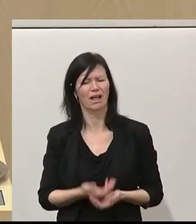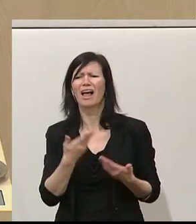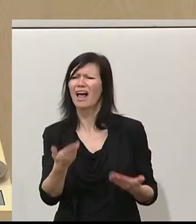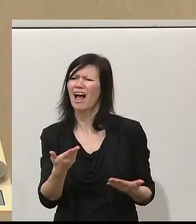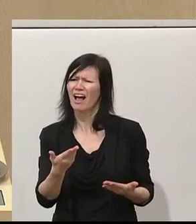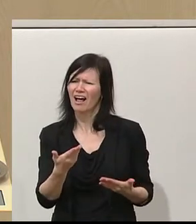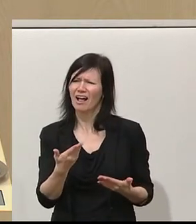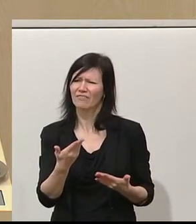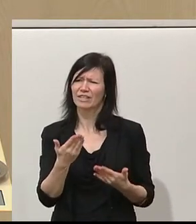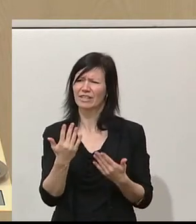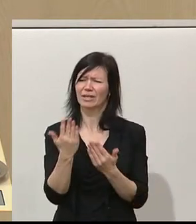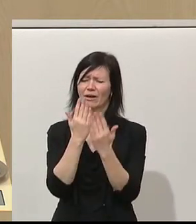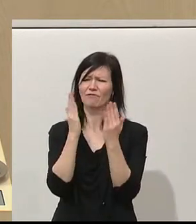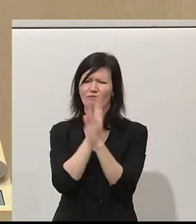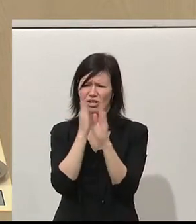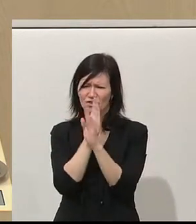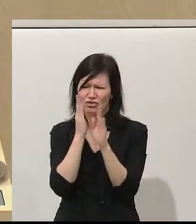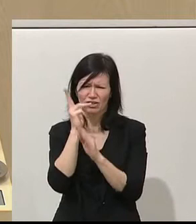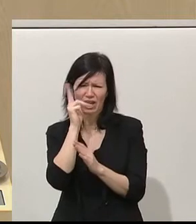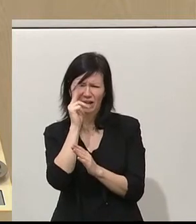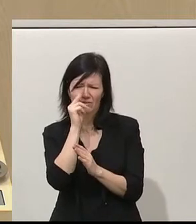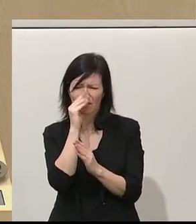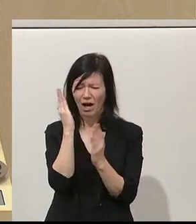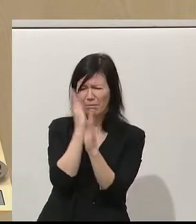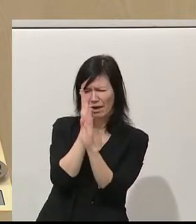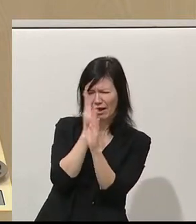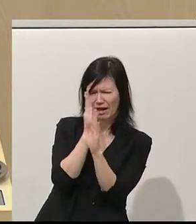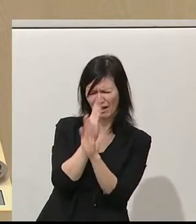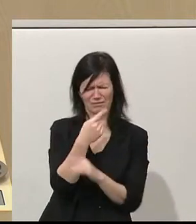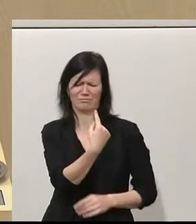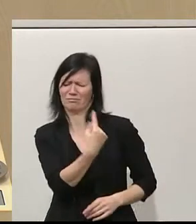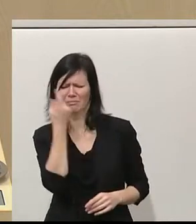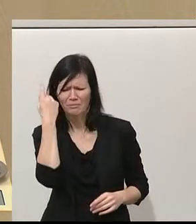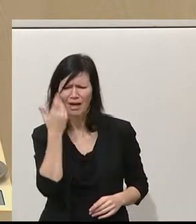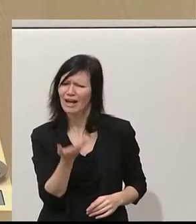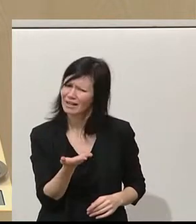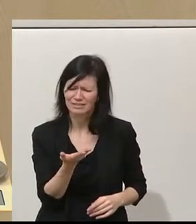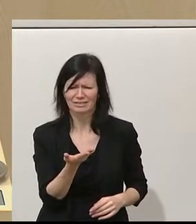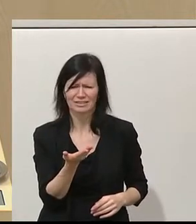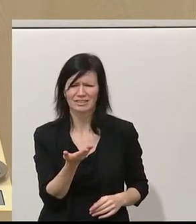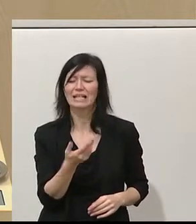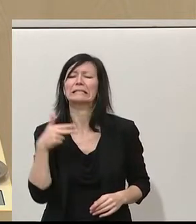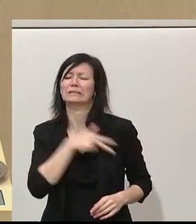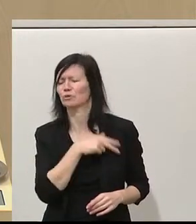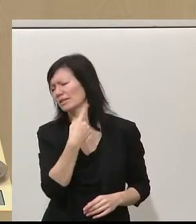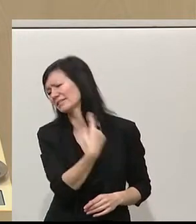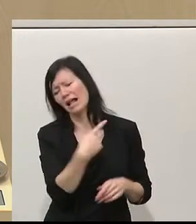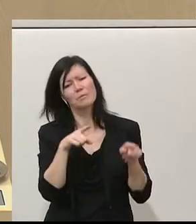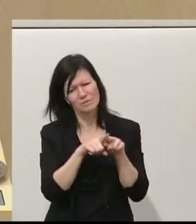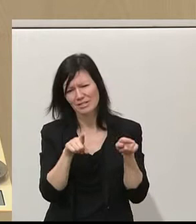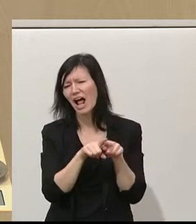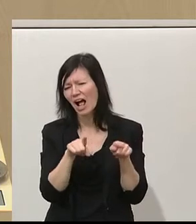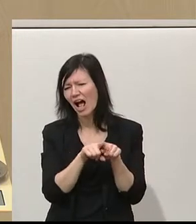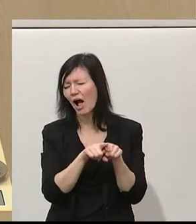ist wohl, liebe SPÖ, auch ein wenig Tarnung dafür, dass es ihnen in der Vergangenheit genauso wenig